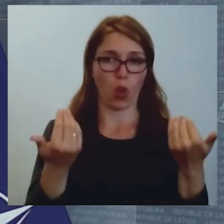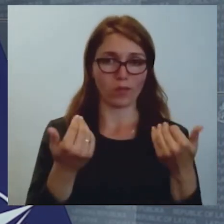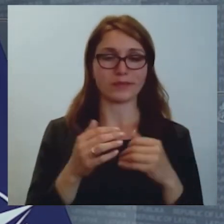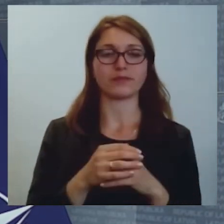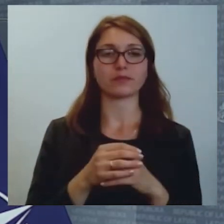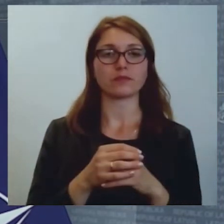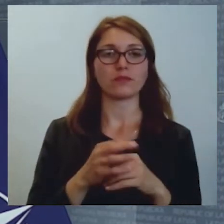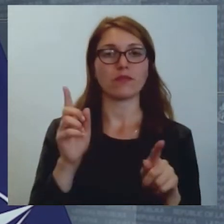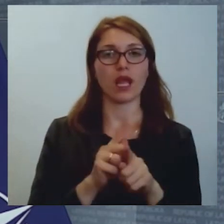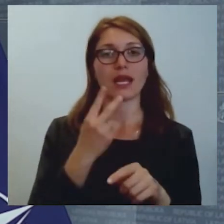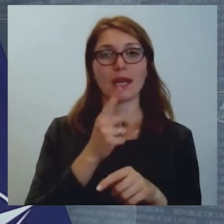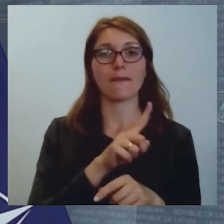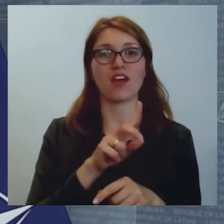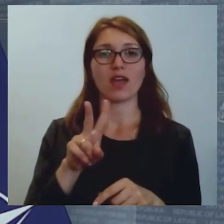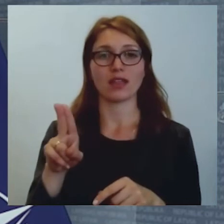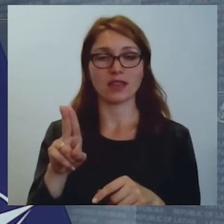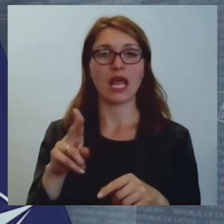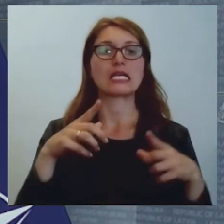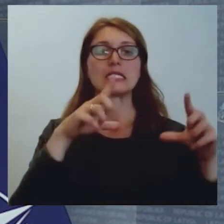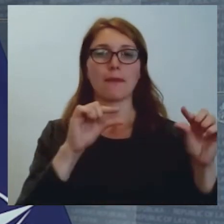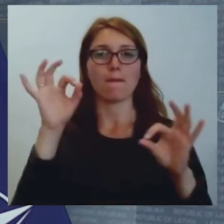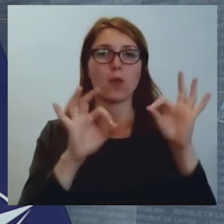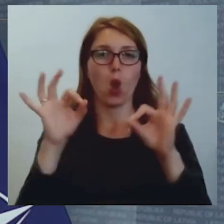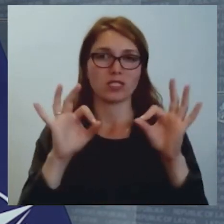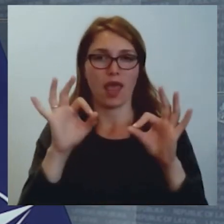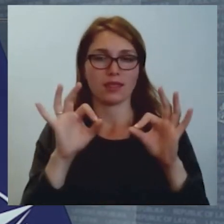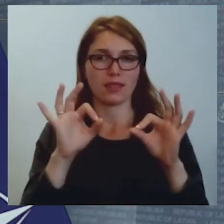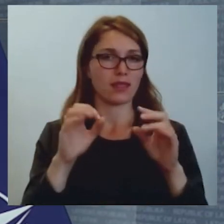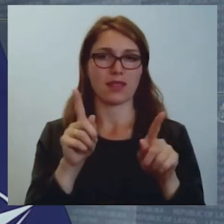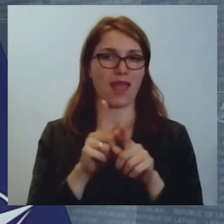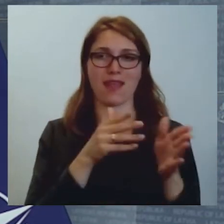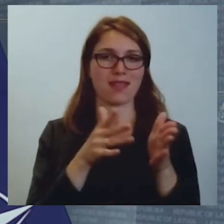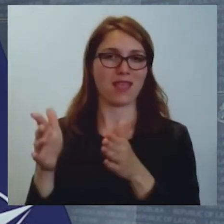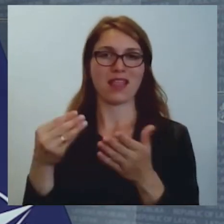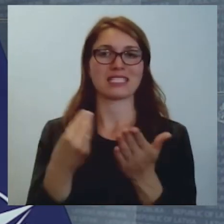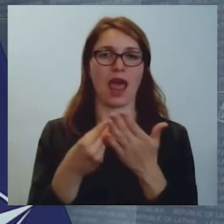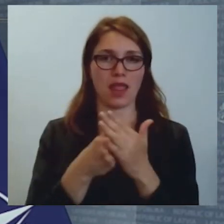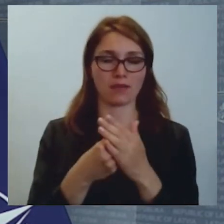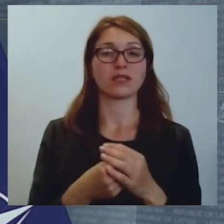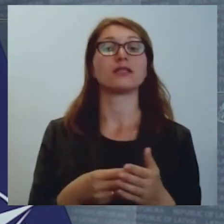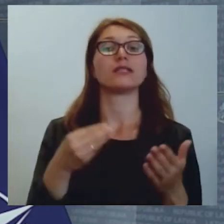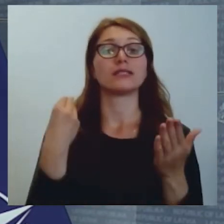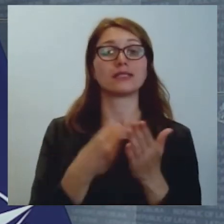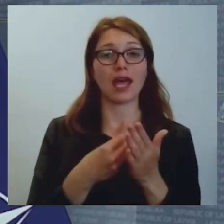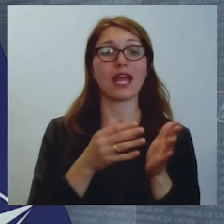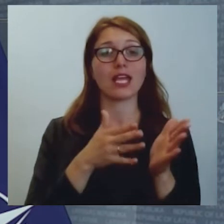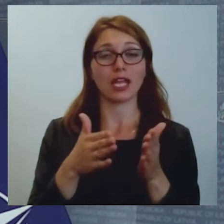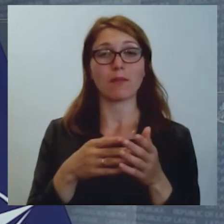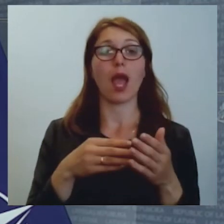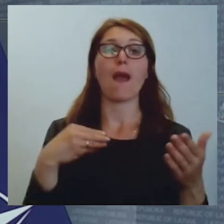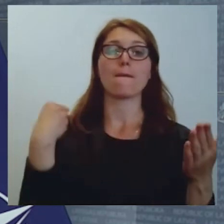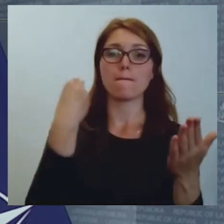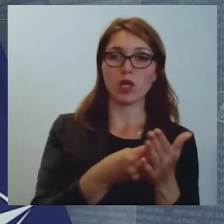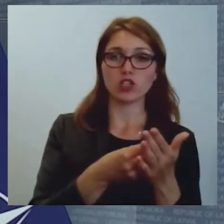no dažu pēvēni samazināto likmēm, tas nekādā veidā neietekmē cenu. Cenu ietekmē pirkšanas, pārdošanas